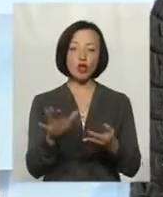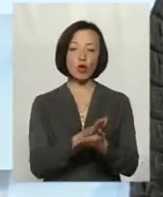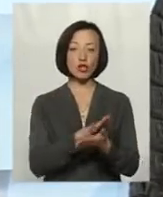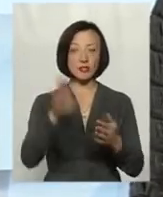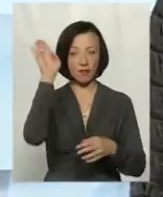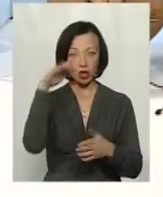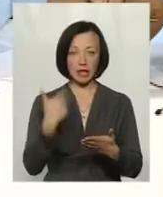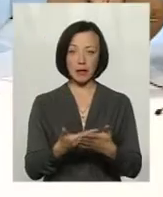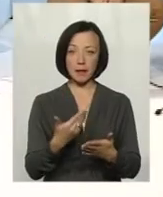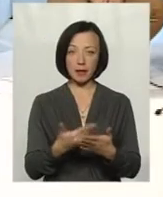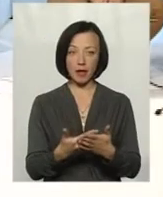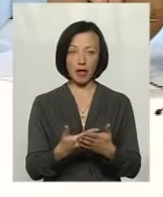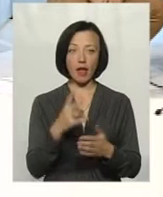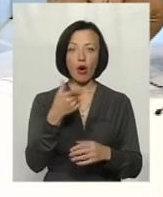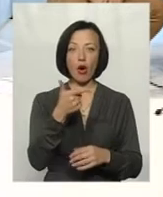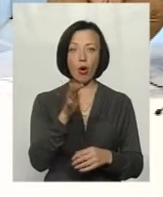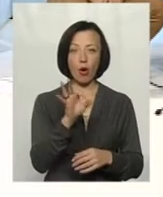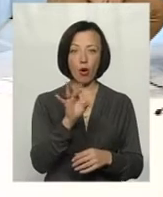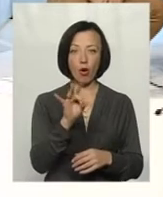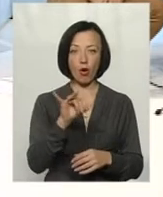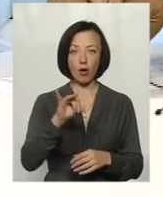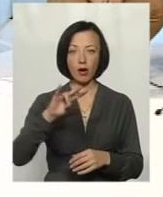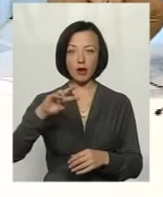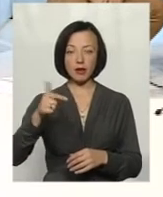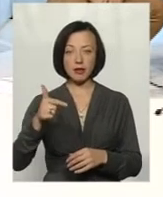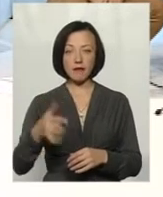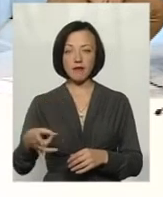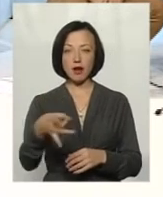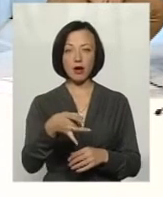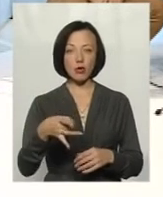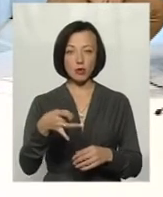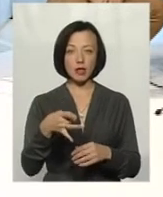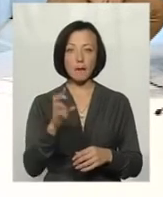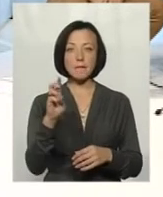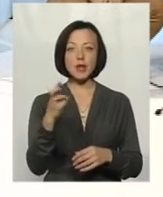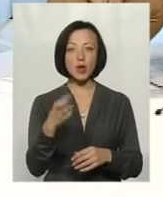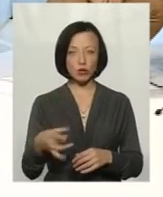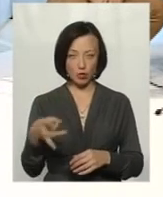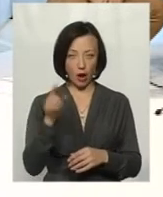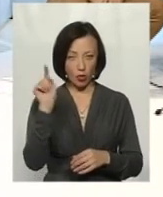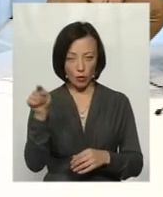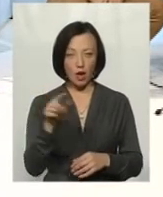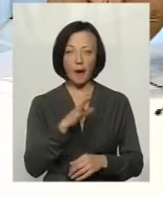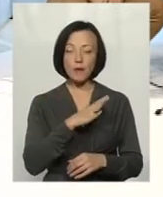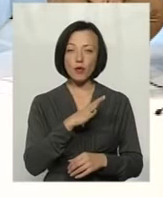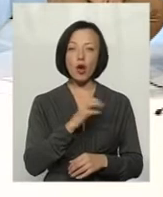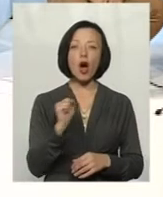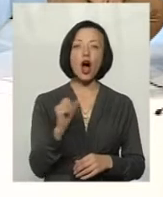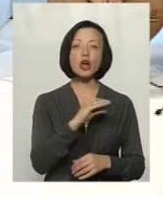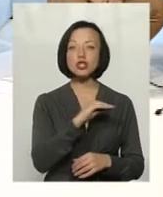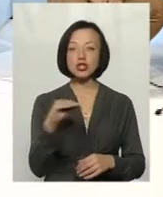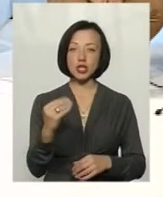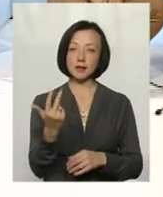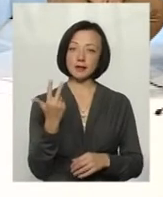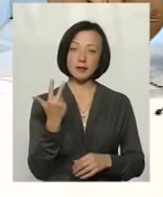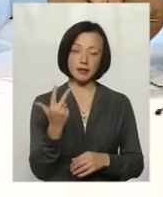Наприклад, на Горині, в районі Білогірському, було аж три